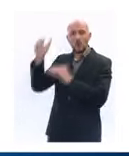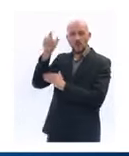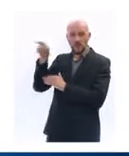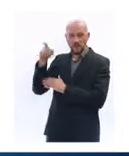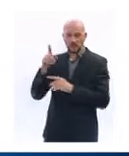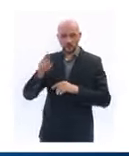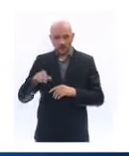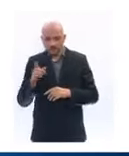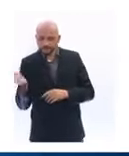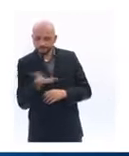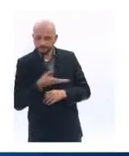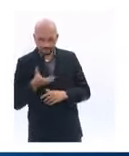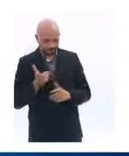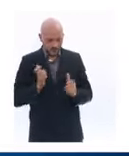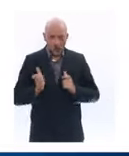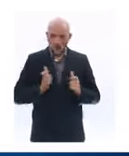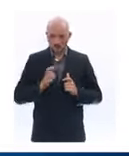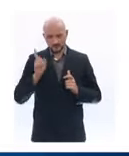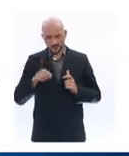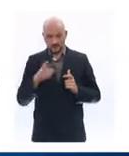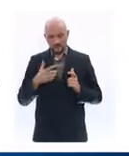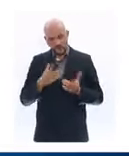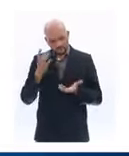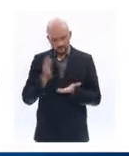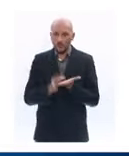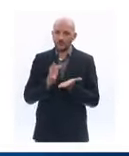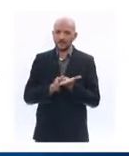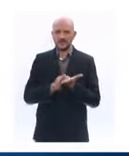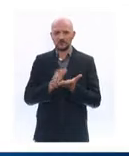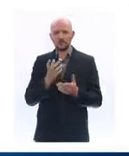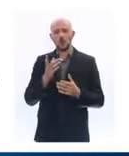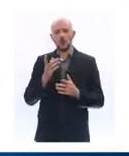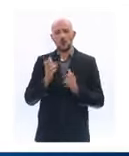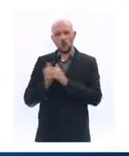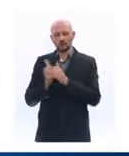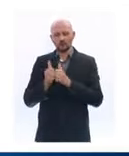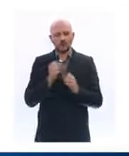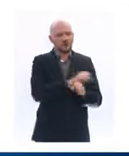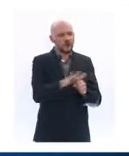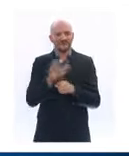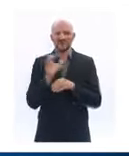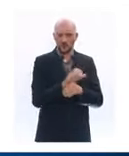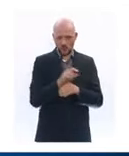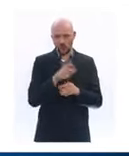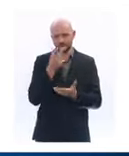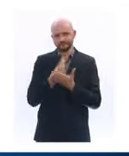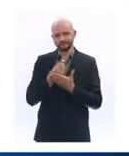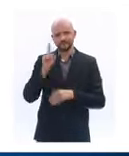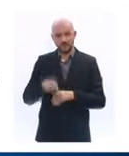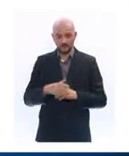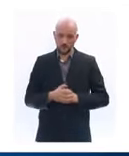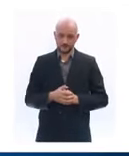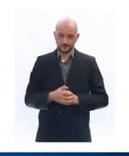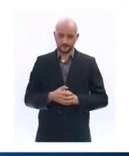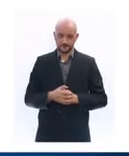pour faciliter le suivi des cas contacts. Le nouveau protocole sera mis en ligne dès ce soir après le